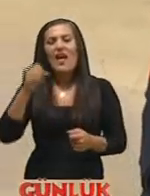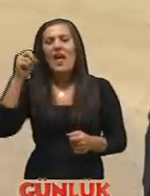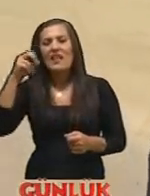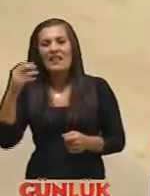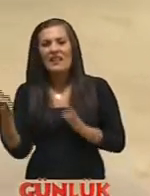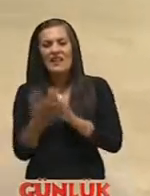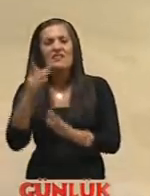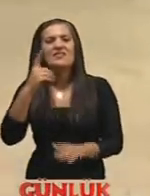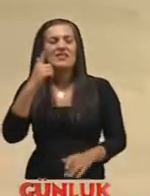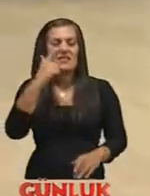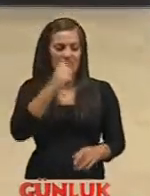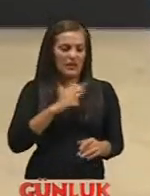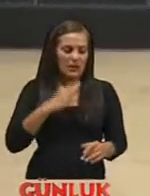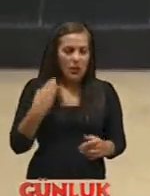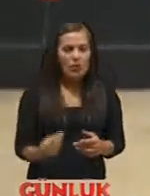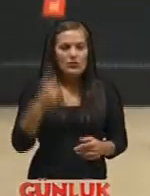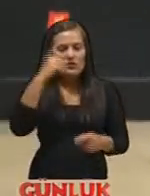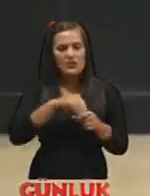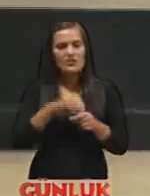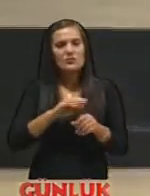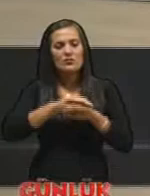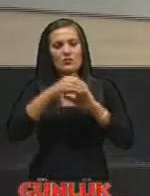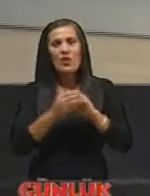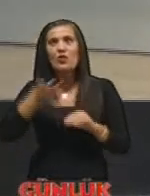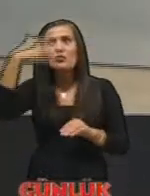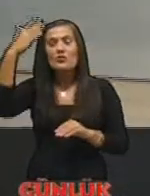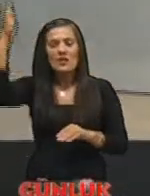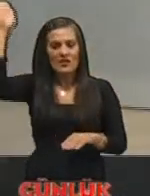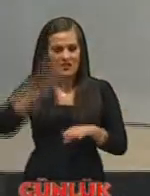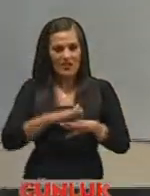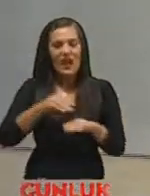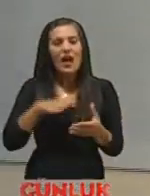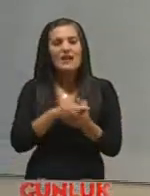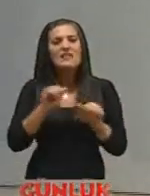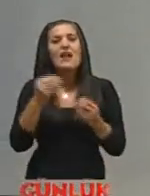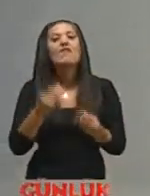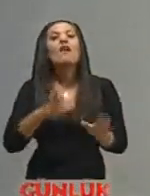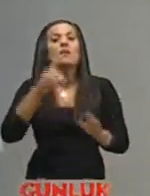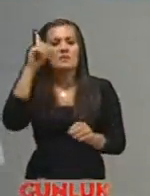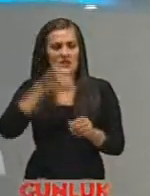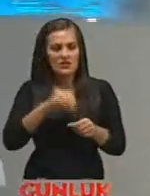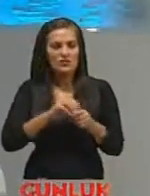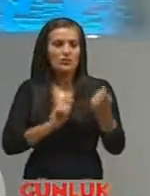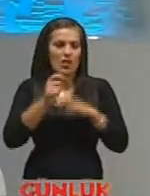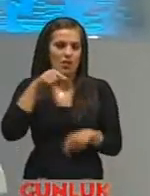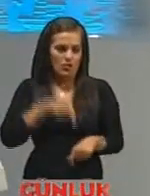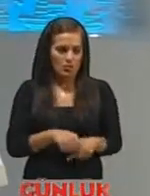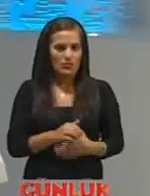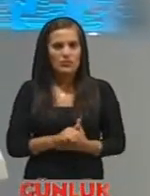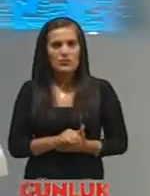hani elektriğe karşı dayanıklı olmamız için burun kısmında da yüksekten düşen bir malzemenin ayağımıza zarar vermemesi için kullanıyoruz